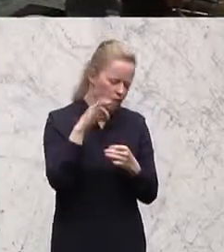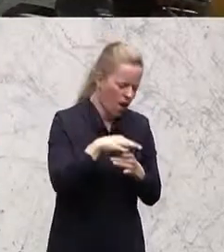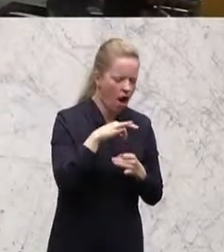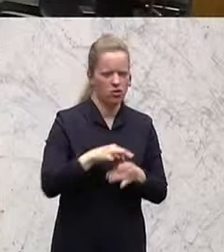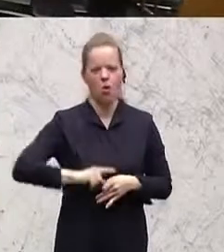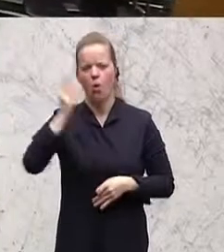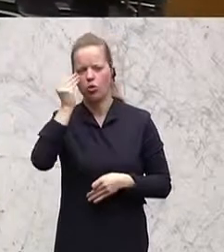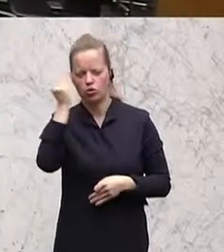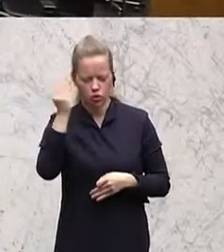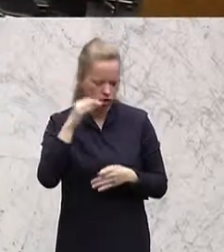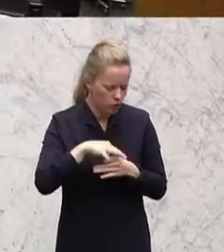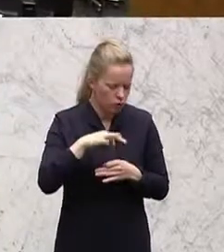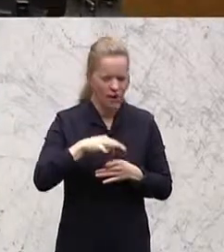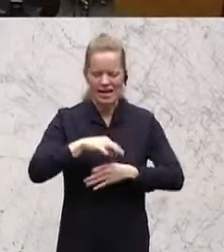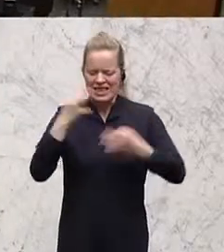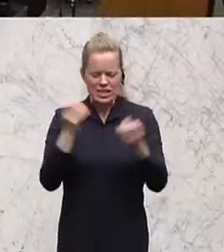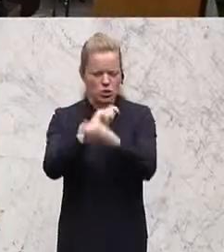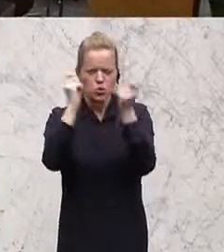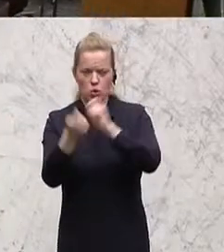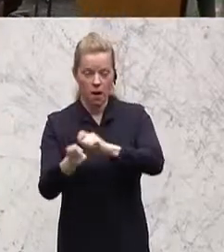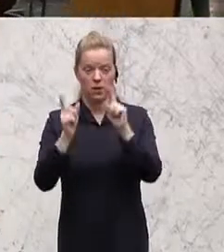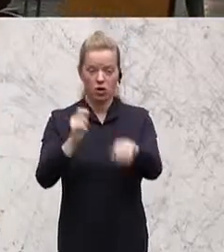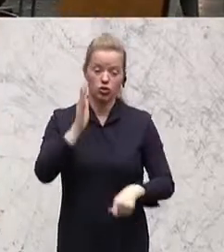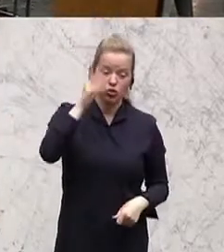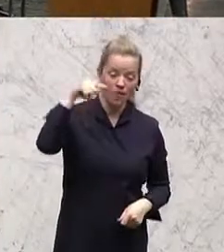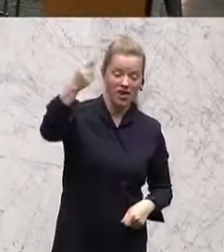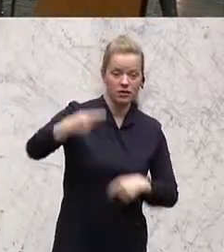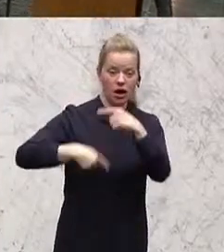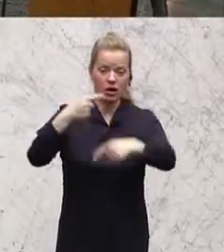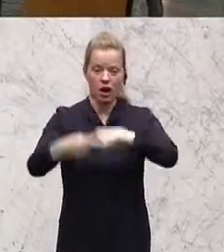zu sparen und nichts zu reformieren, ist Zukunftsraub an der nächsten Generation.